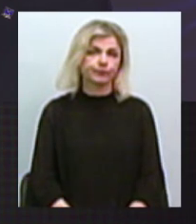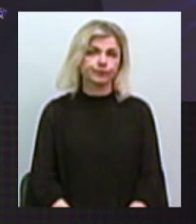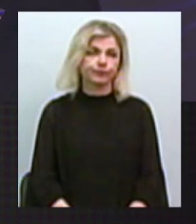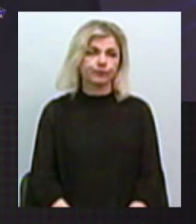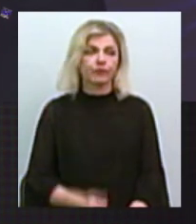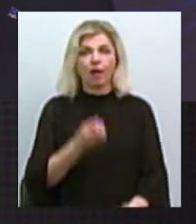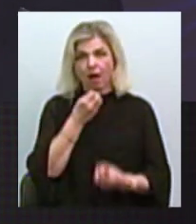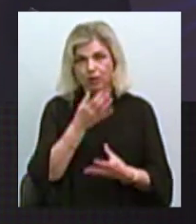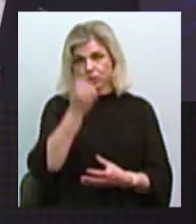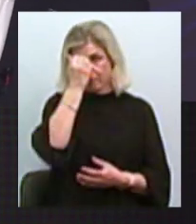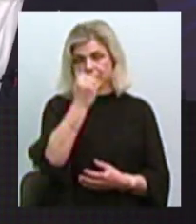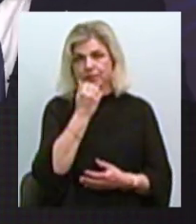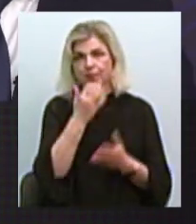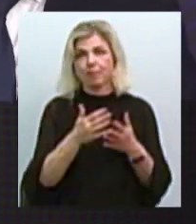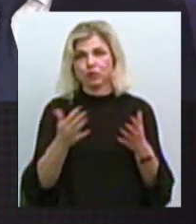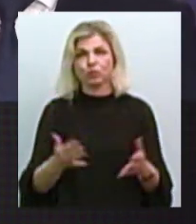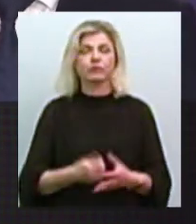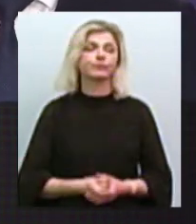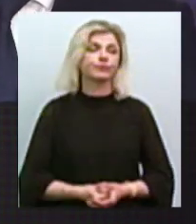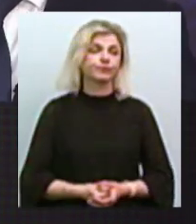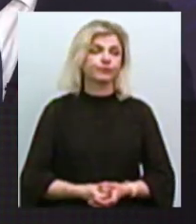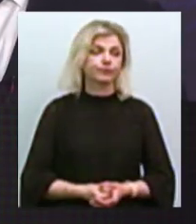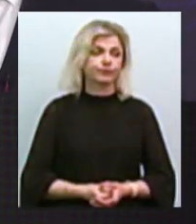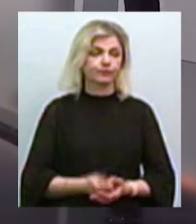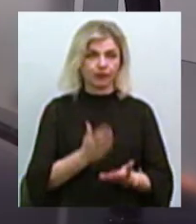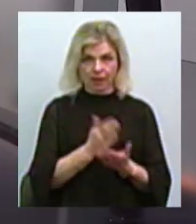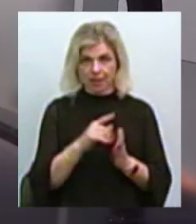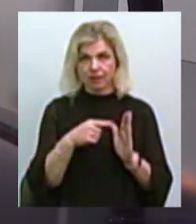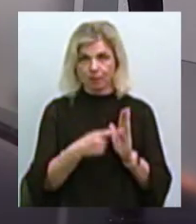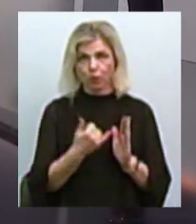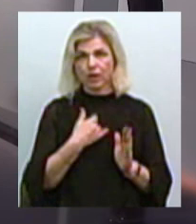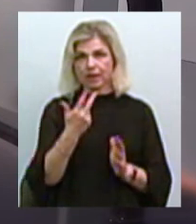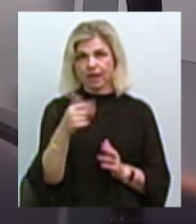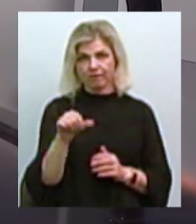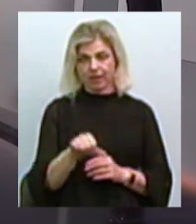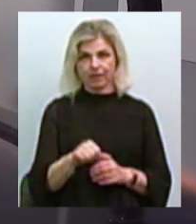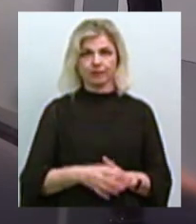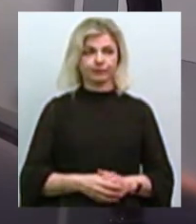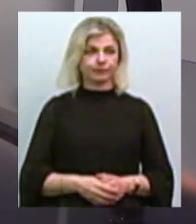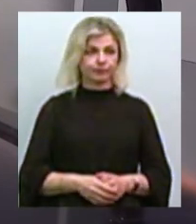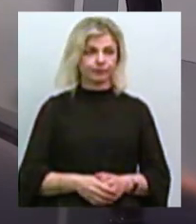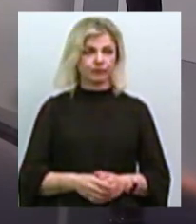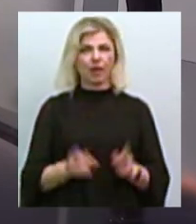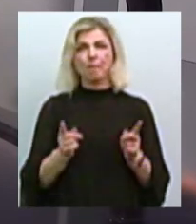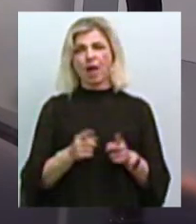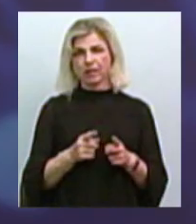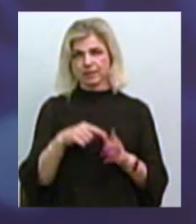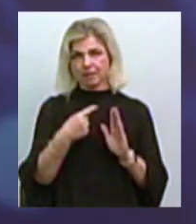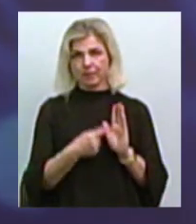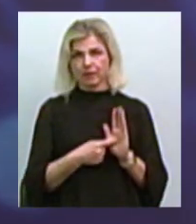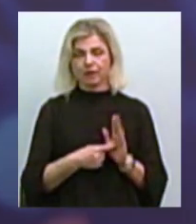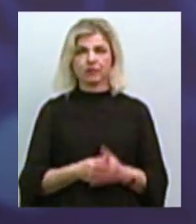Добре, дякую. Дякую вам. Є запитання, колеги, у нас три хвилини. Так, маленьке запитання про,